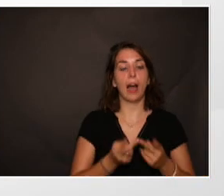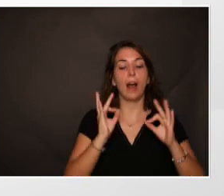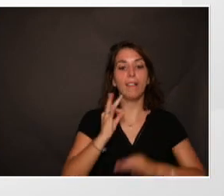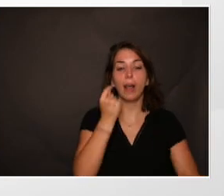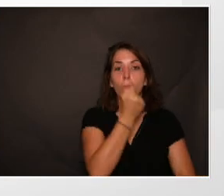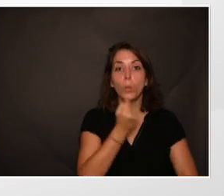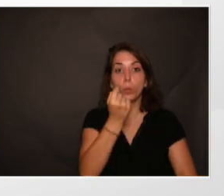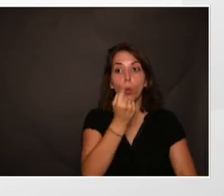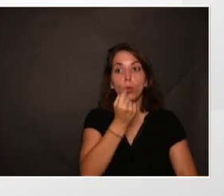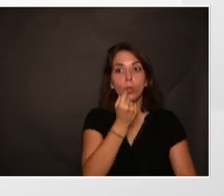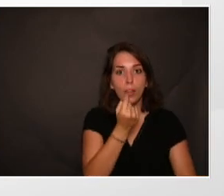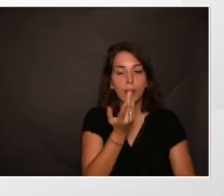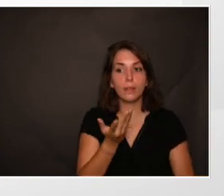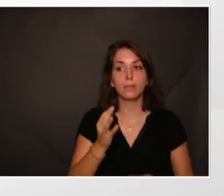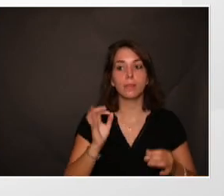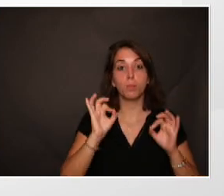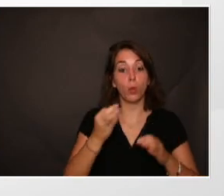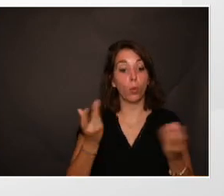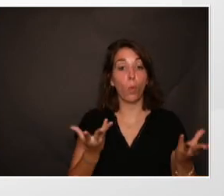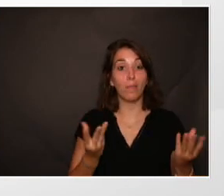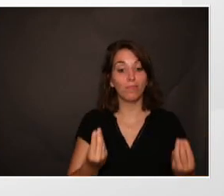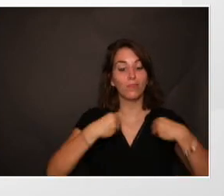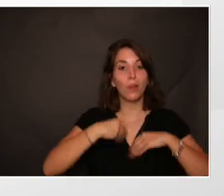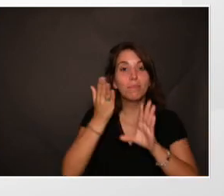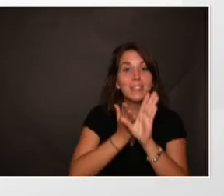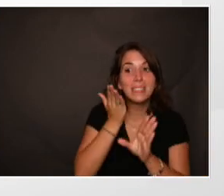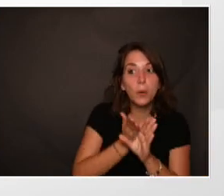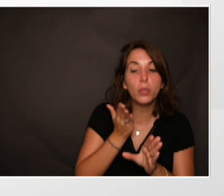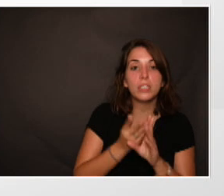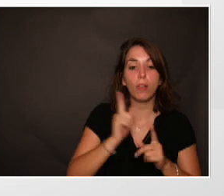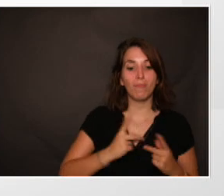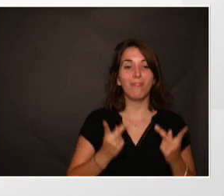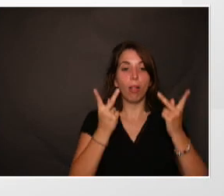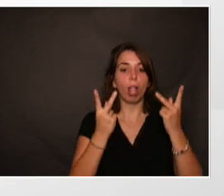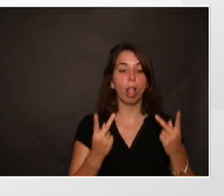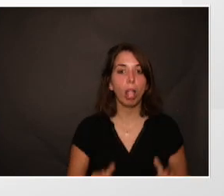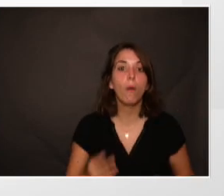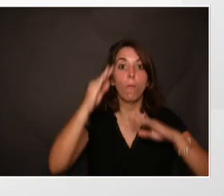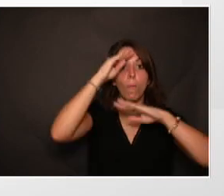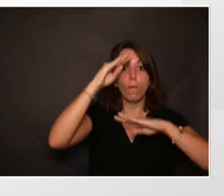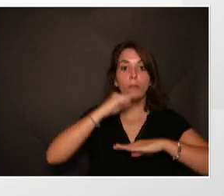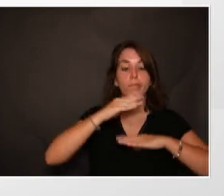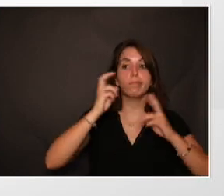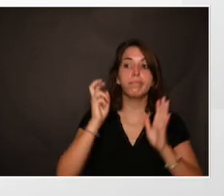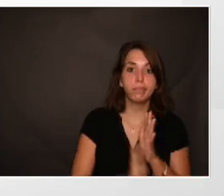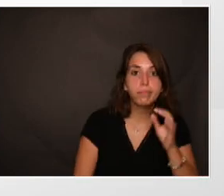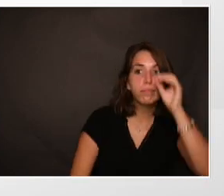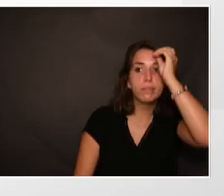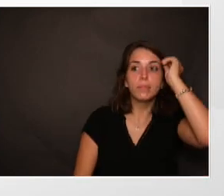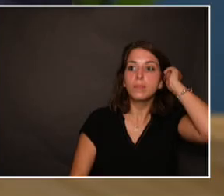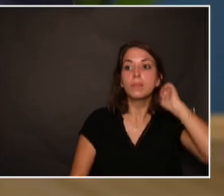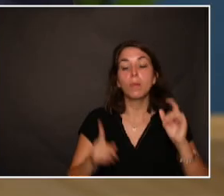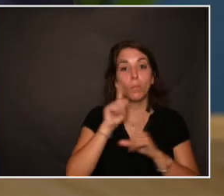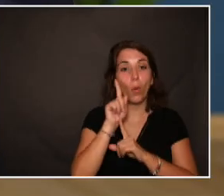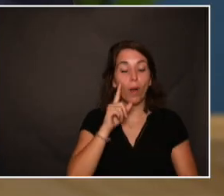sur des répercussions psychologiques. Une perte de l'estime de soi, une perte de confiance qui va être un cercle vicieux, puisque si on a un